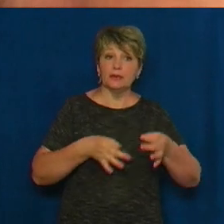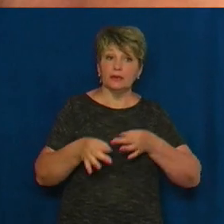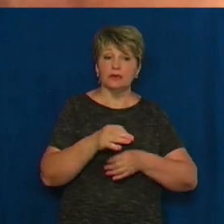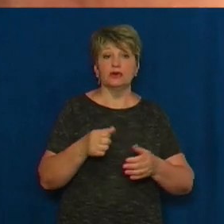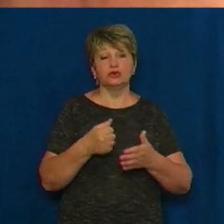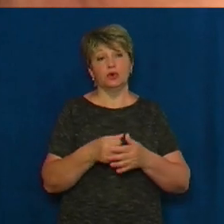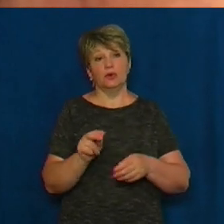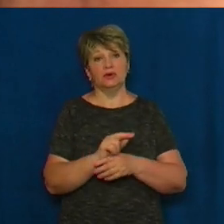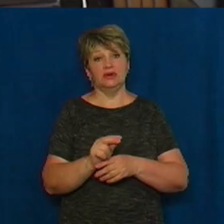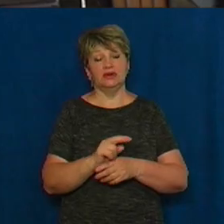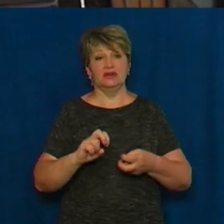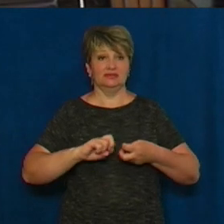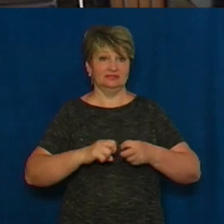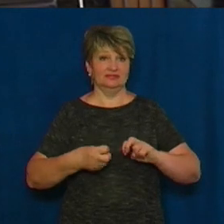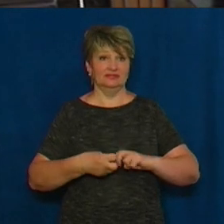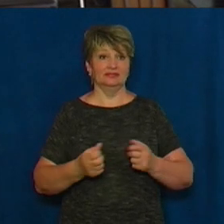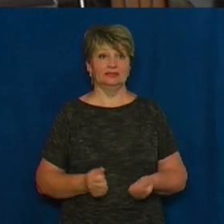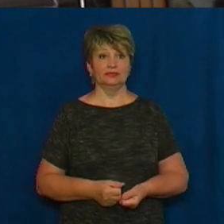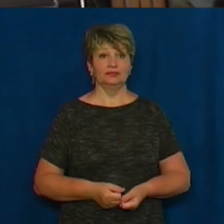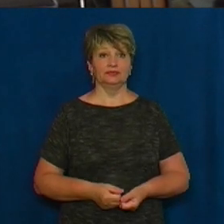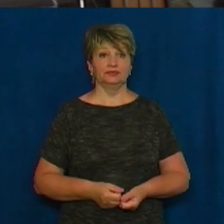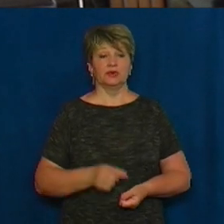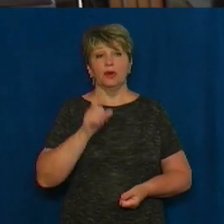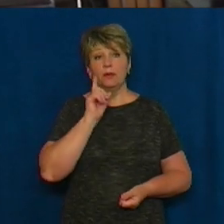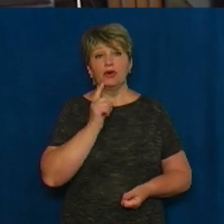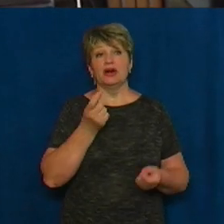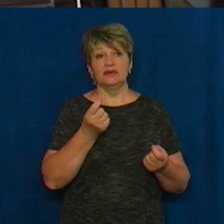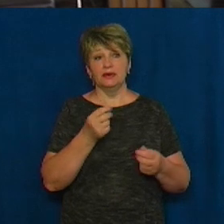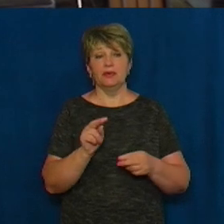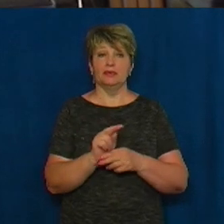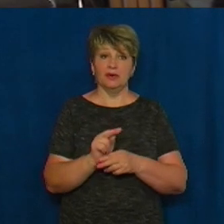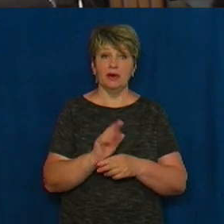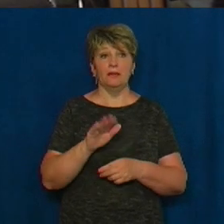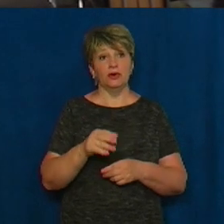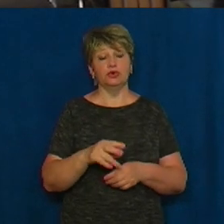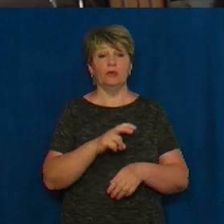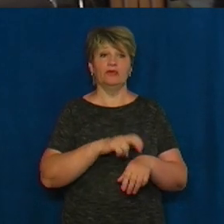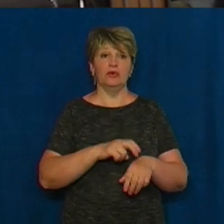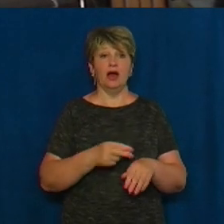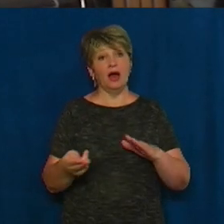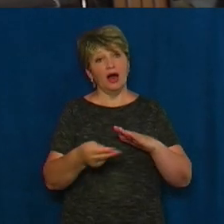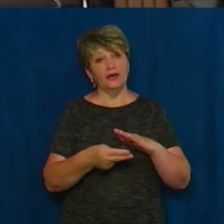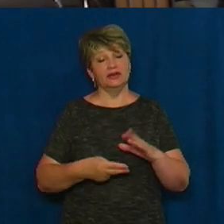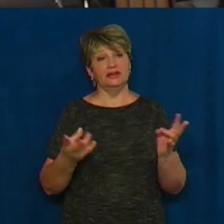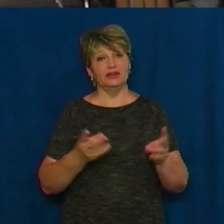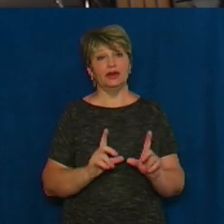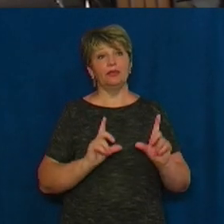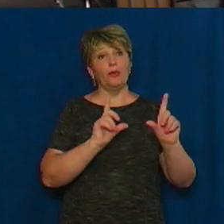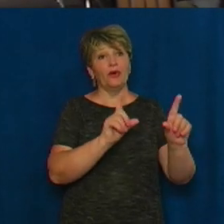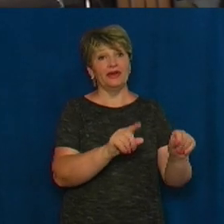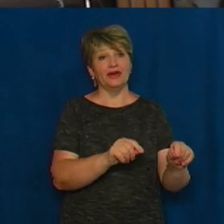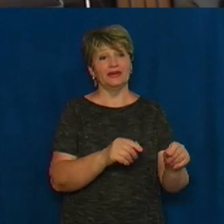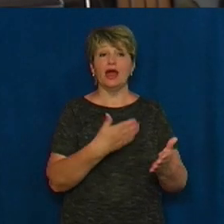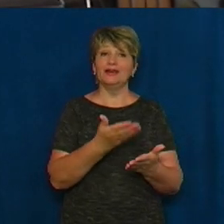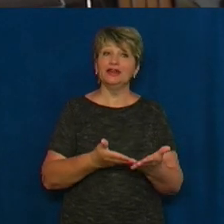лікування суглобів. Поки ми ще підлічимо, потім доктора агітирують, треба поїхати кудись там. Рекомендує. Так,